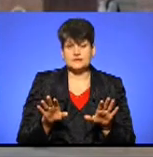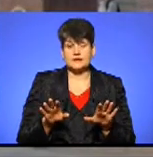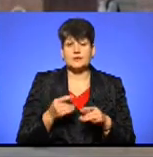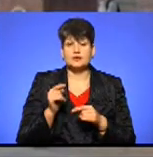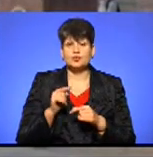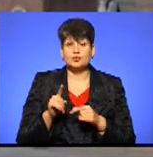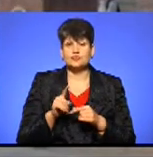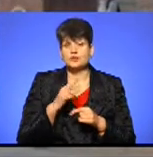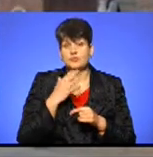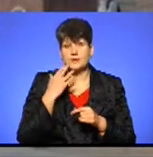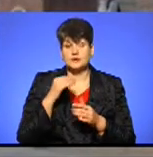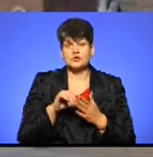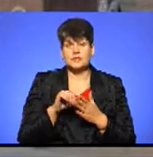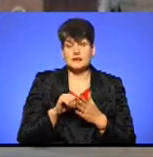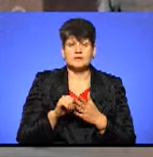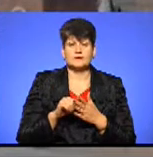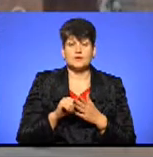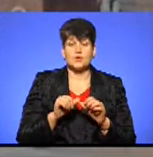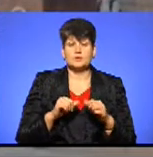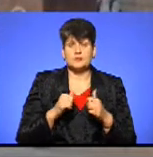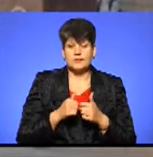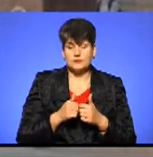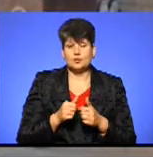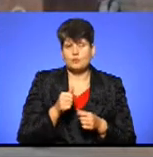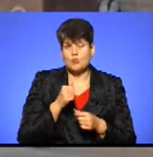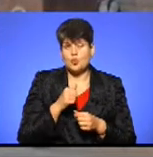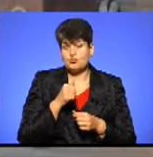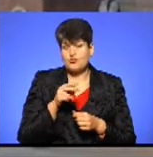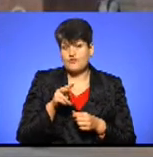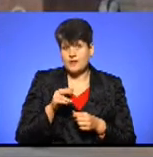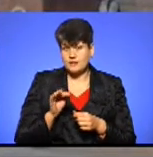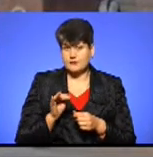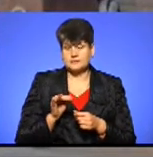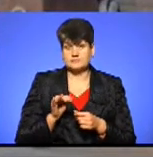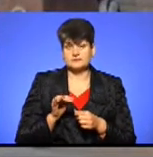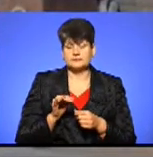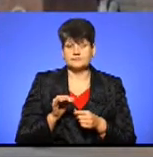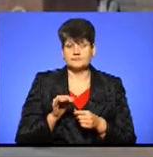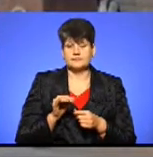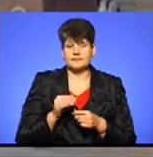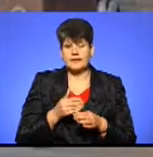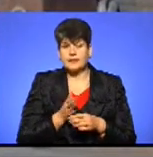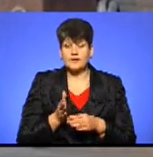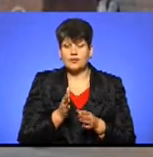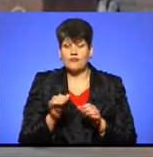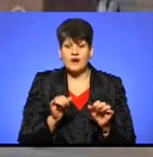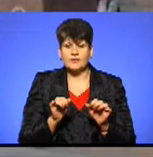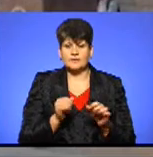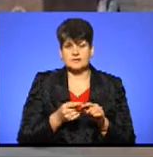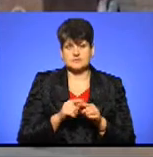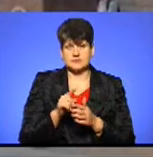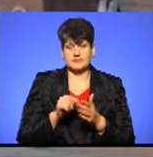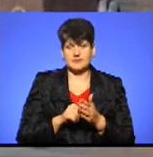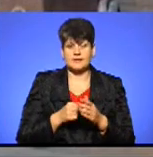ряд членів номинаційного комітету пробували, можна сказати, маніпулювати цим питанням. Але